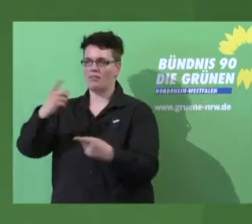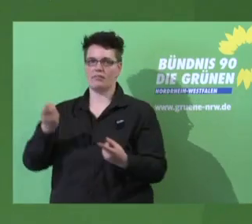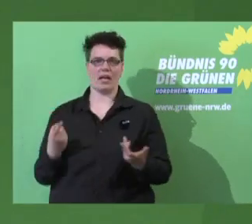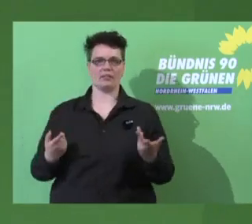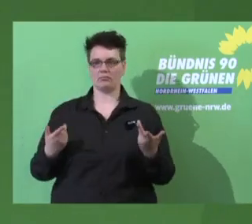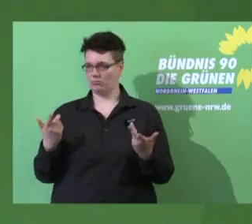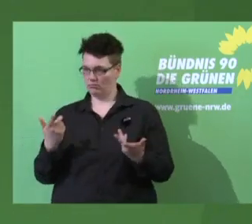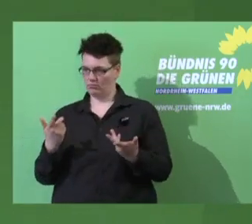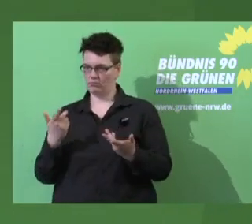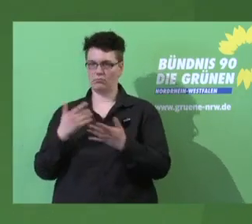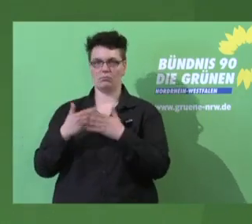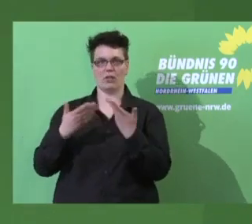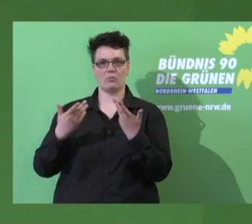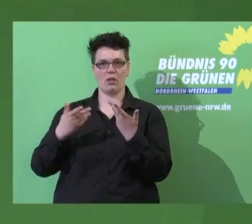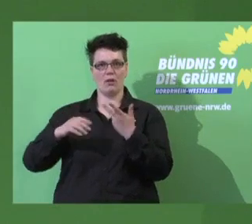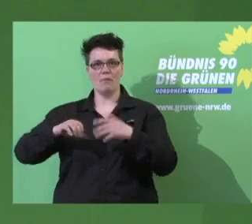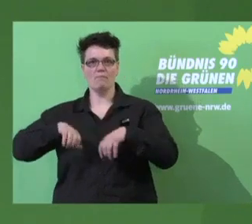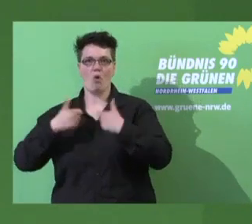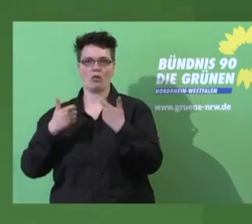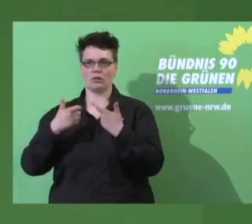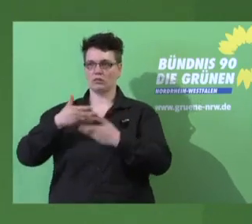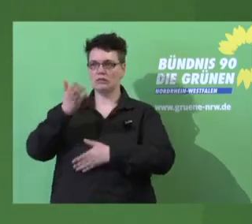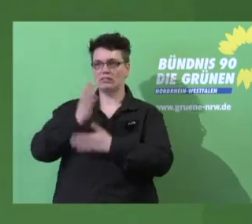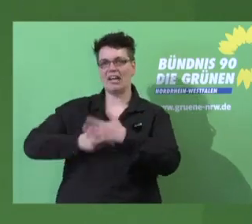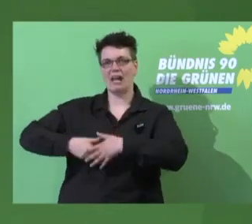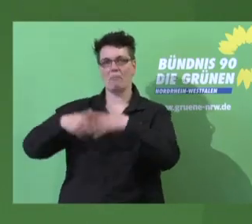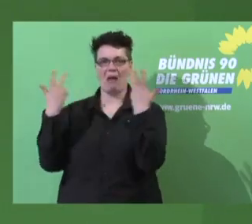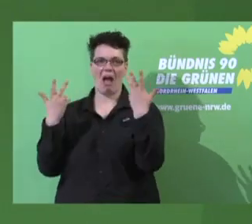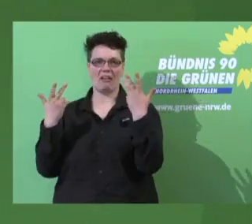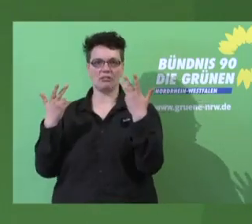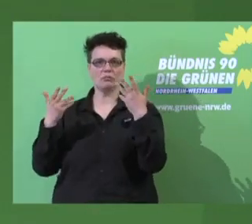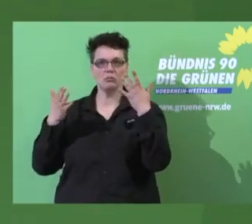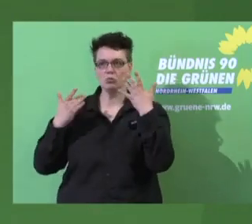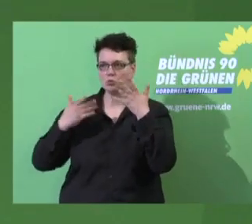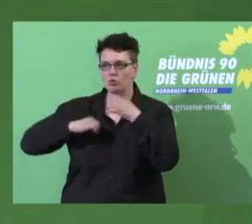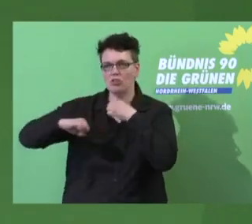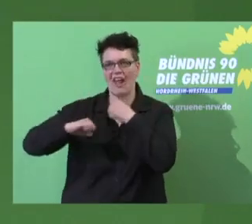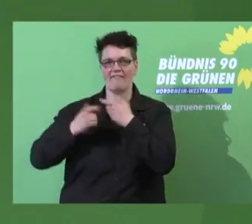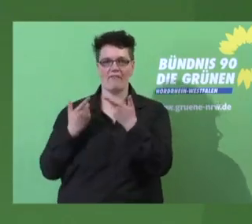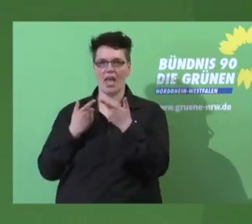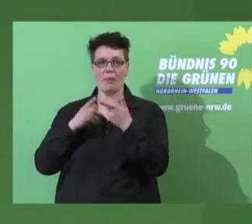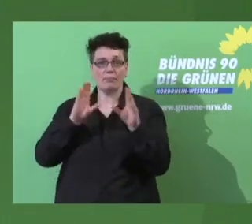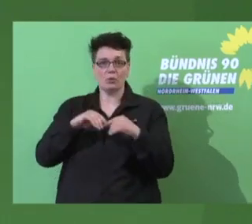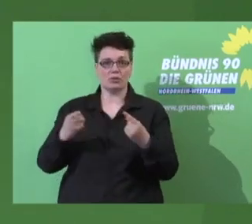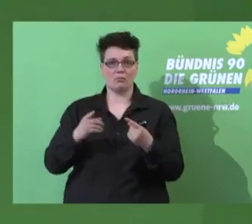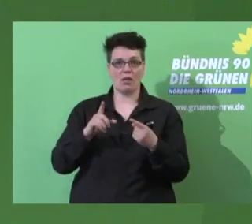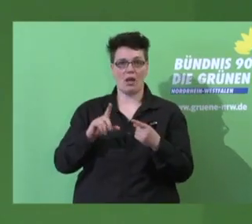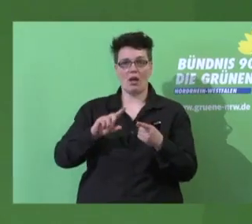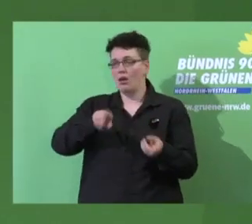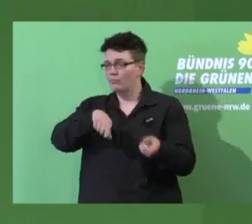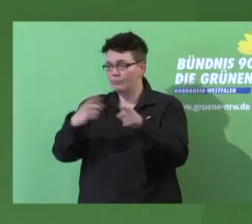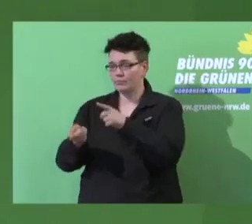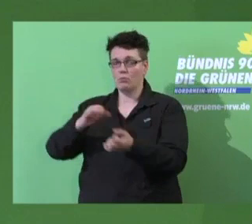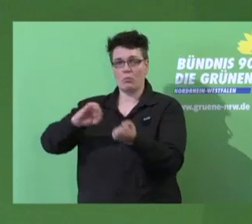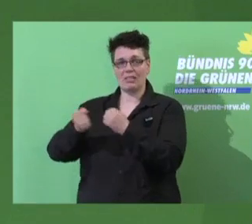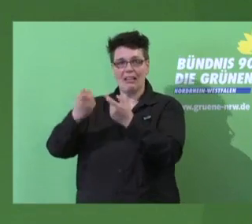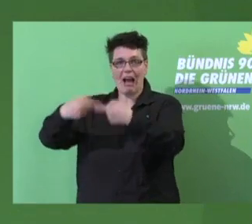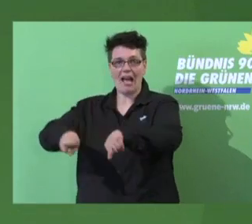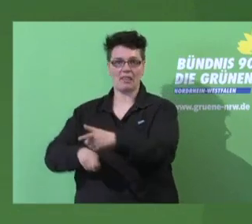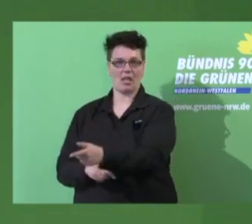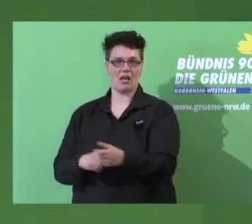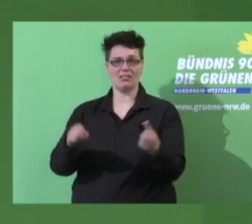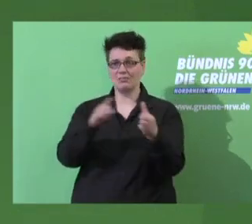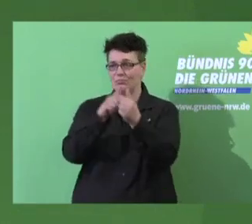um halb acht als Rentner auf dem Rurschnellweg fahren. Und auch in Nordrhein-Westfalen wird die Zahl der berufstätigen Steuerzahler stark abnehmen. Was sind da eure